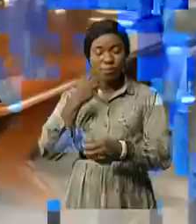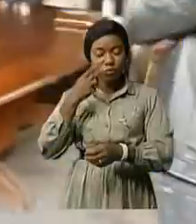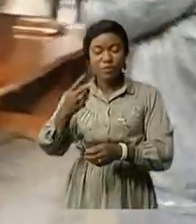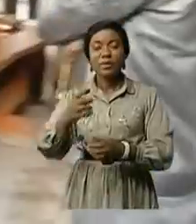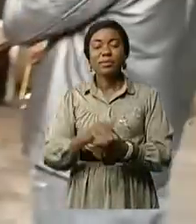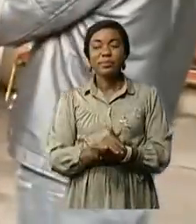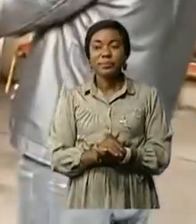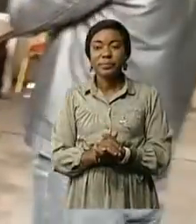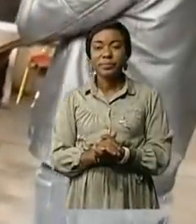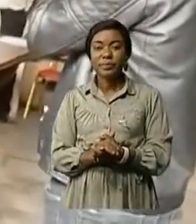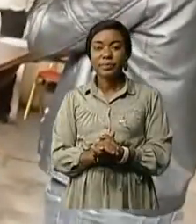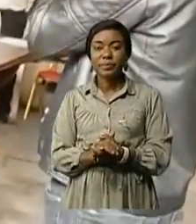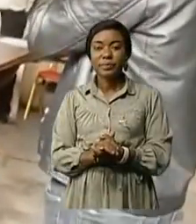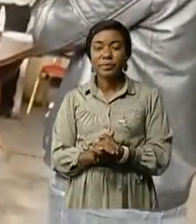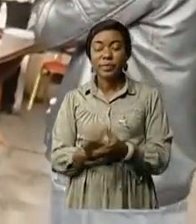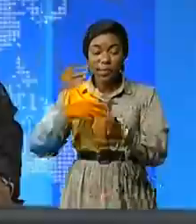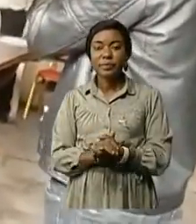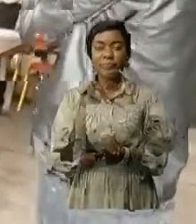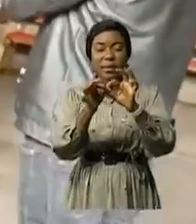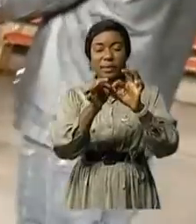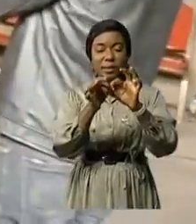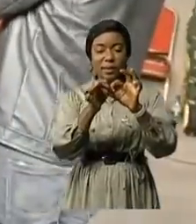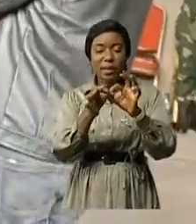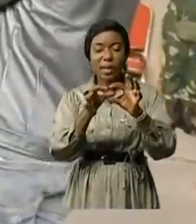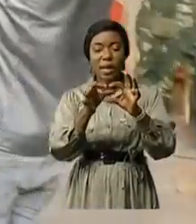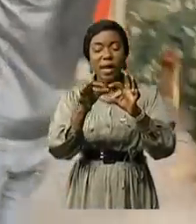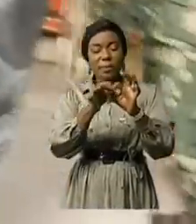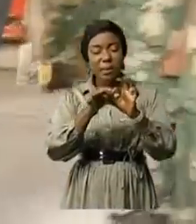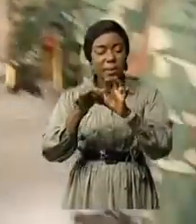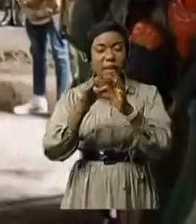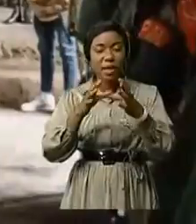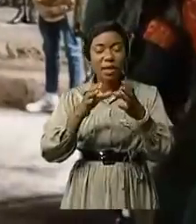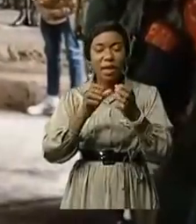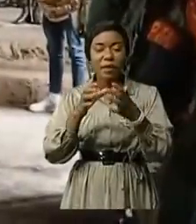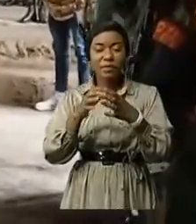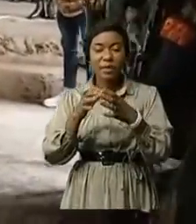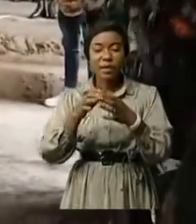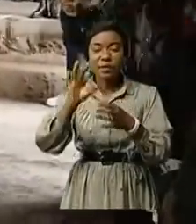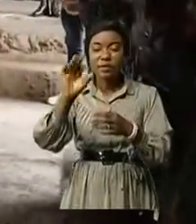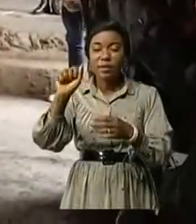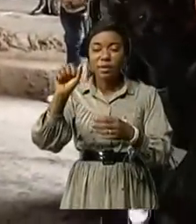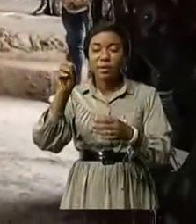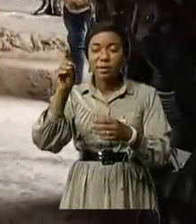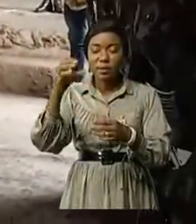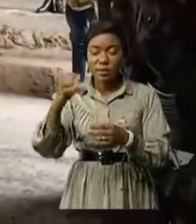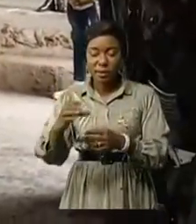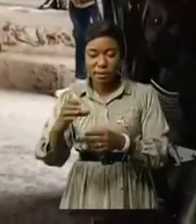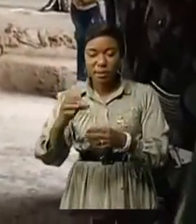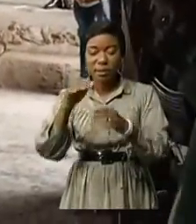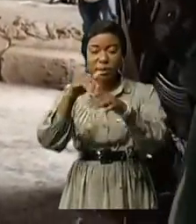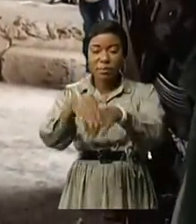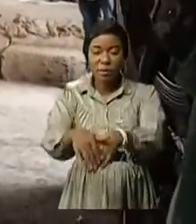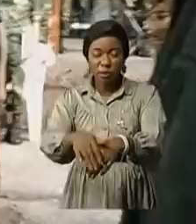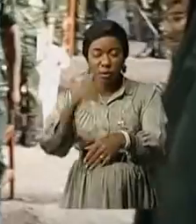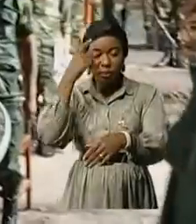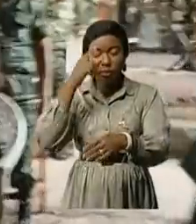C'est en partenariat avec l'état-major général de Fardecé que le bureau de consultation en genre participation citoyenne